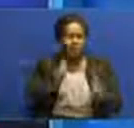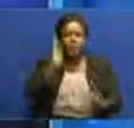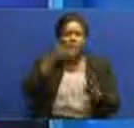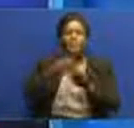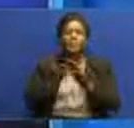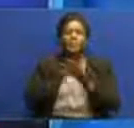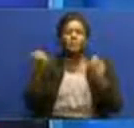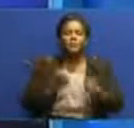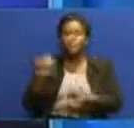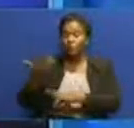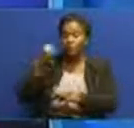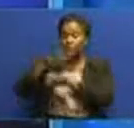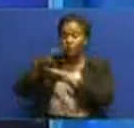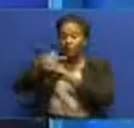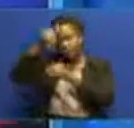kwa singida